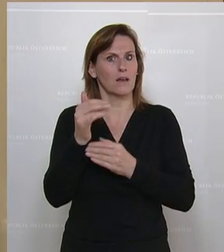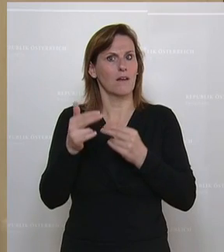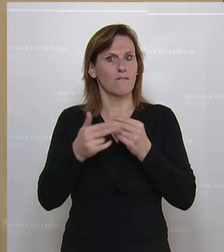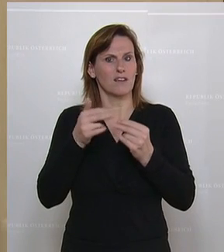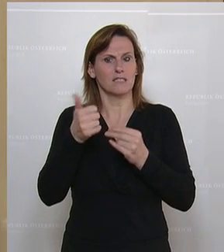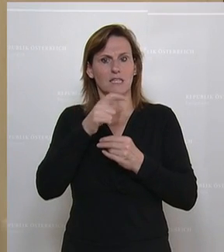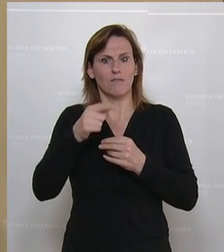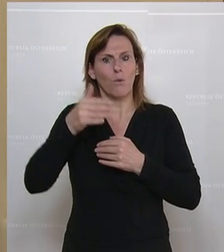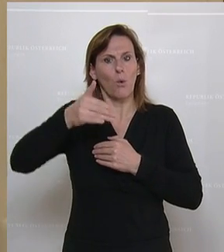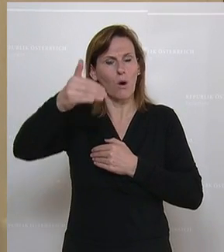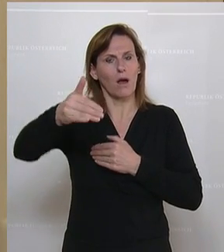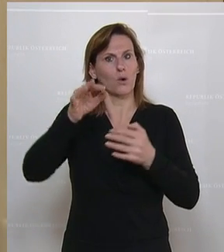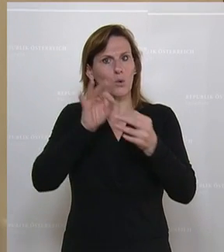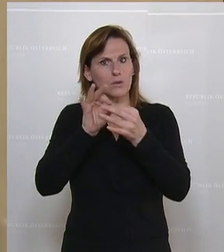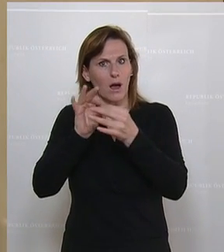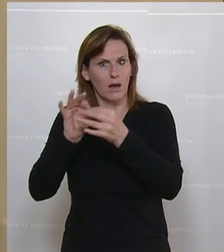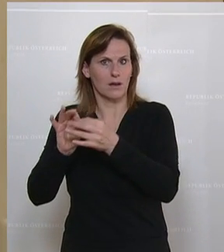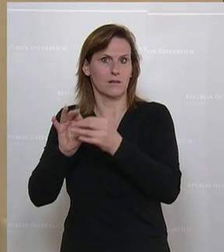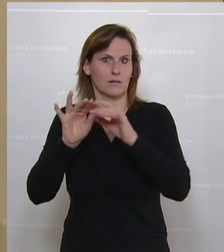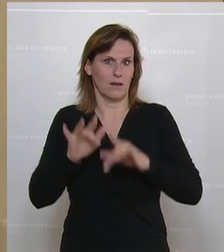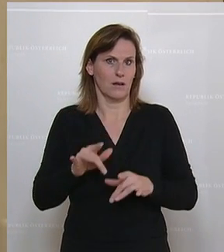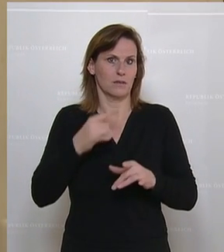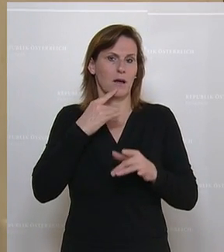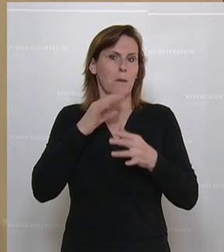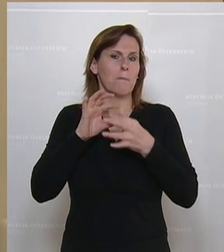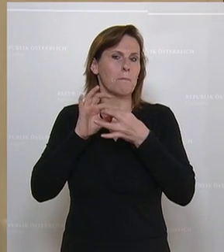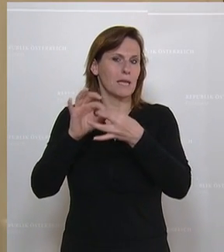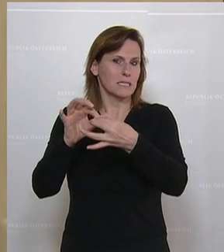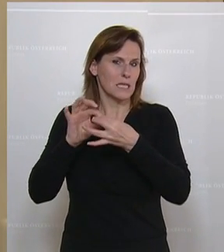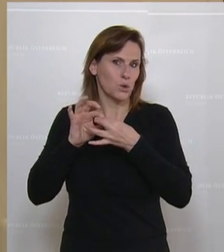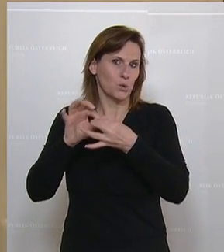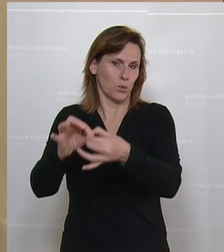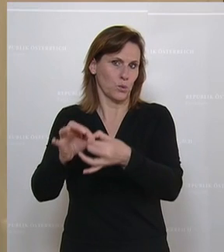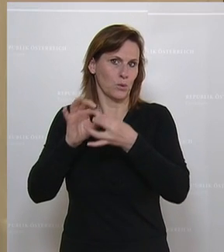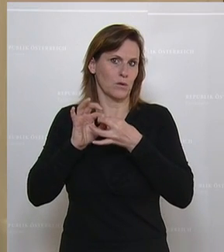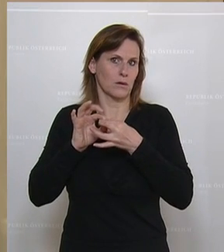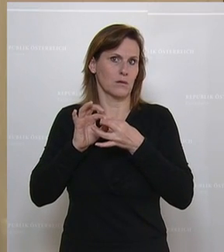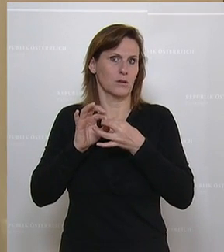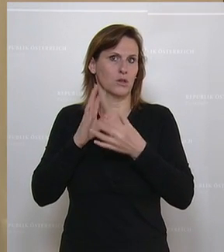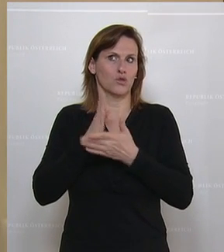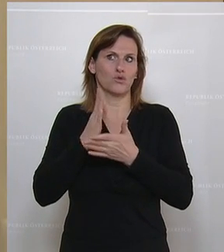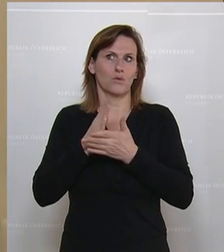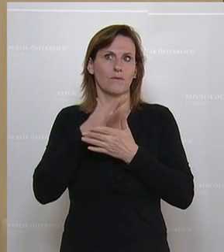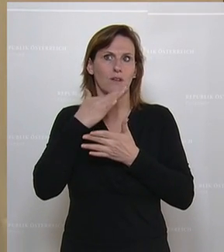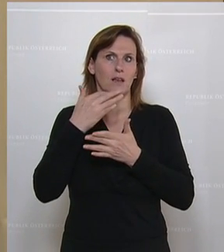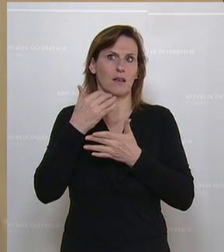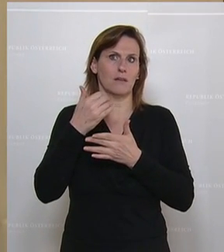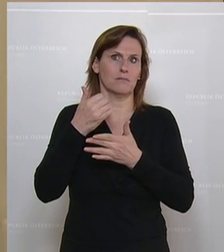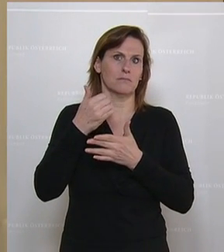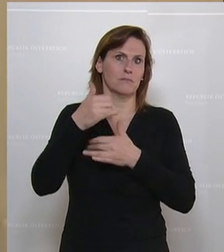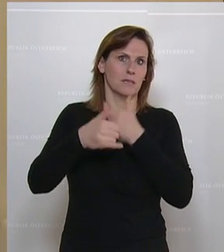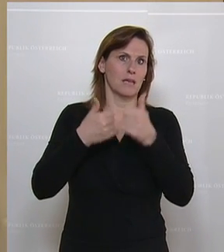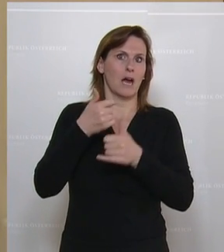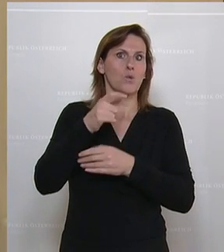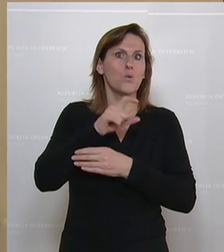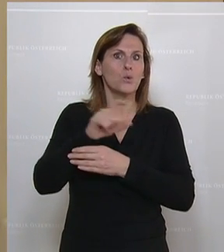dem Leiter. Also ich würde sagen, die Beziehungen sind sozusagen aus über Jahrhunderte gewachsen, muss man eigentlich beim